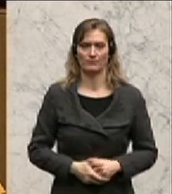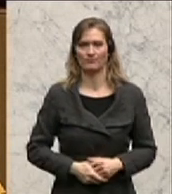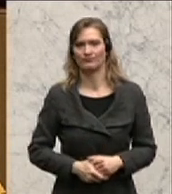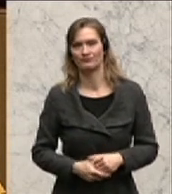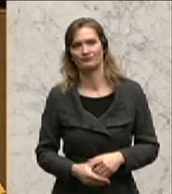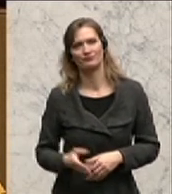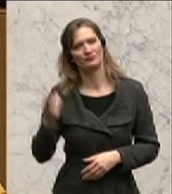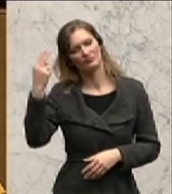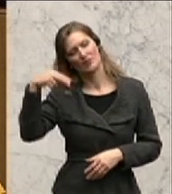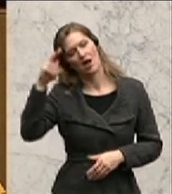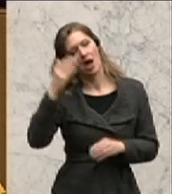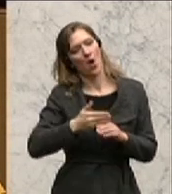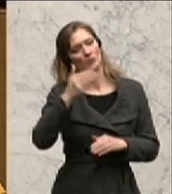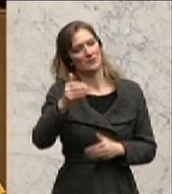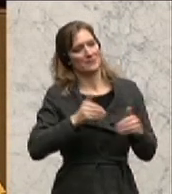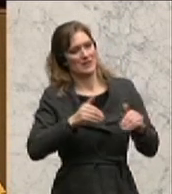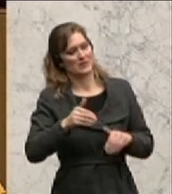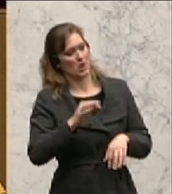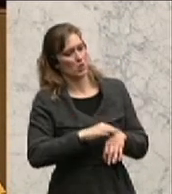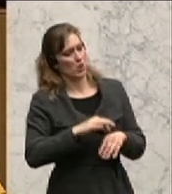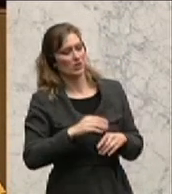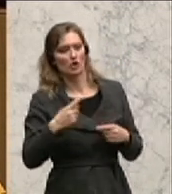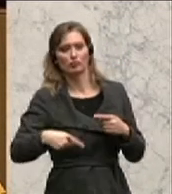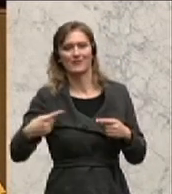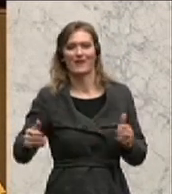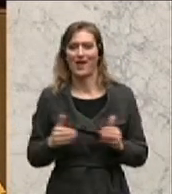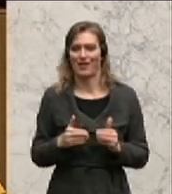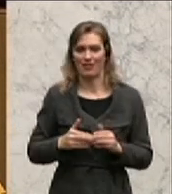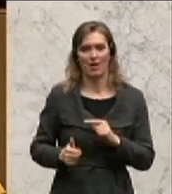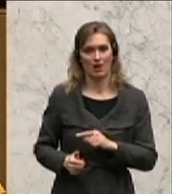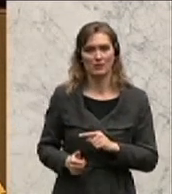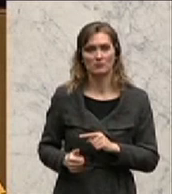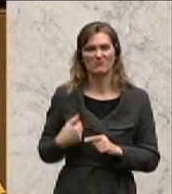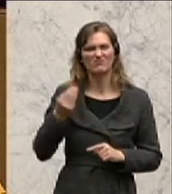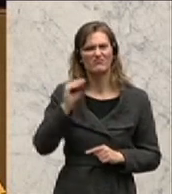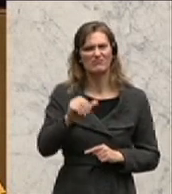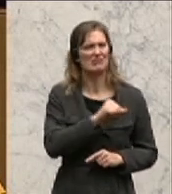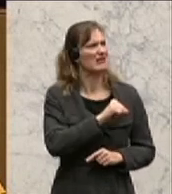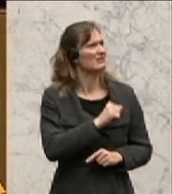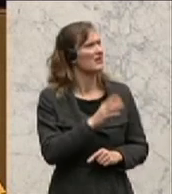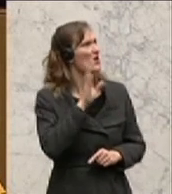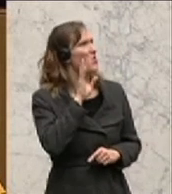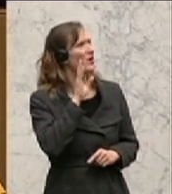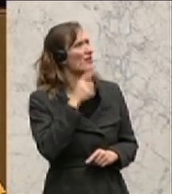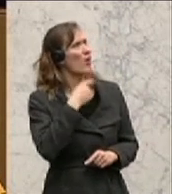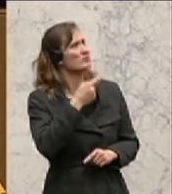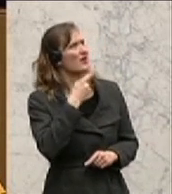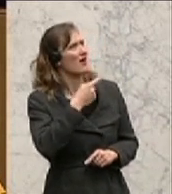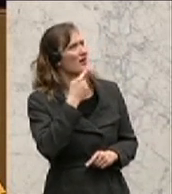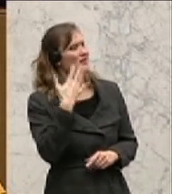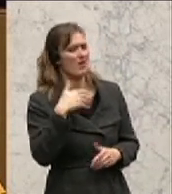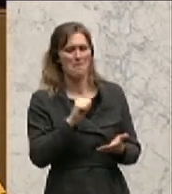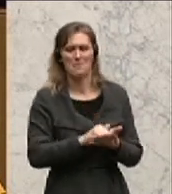Und Herr Außenminister Dr. Spindlecker, gestern hat es eine Aussage gegeben im Rahmen einer